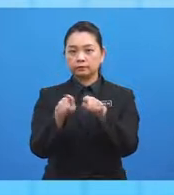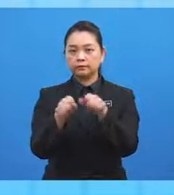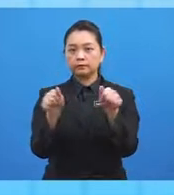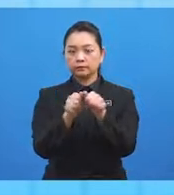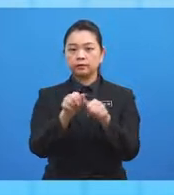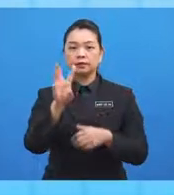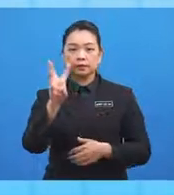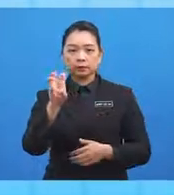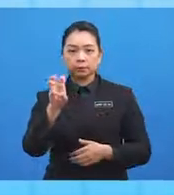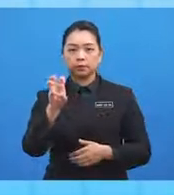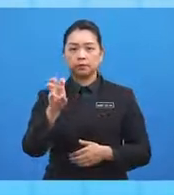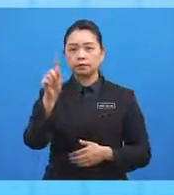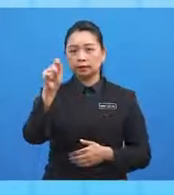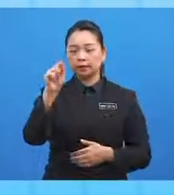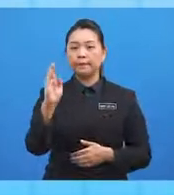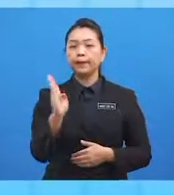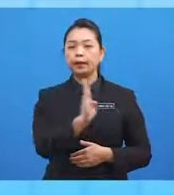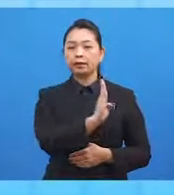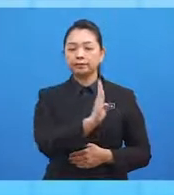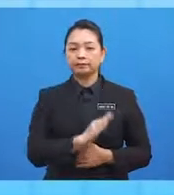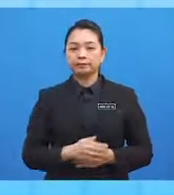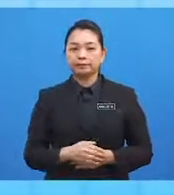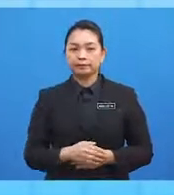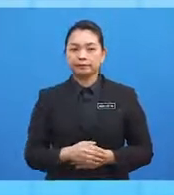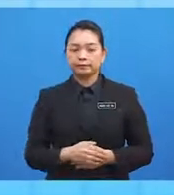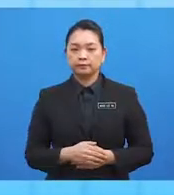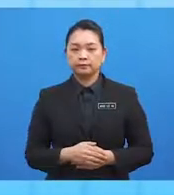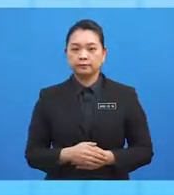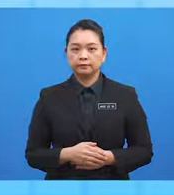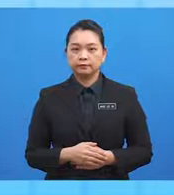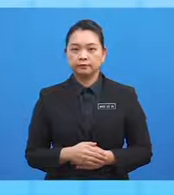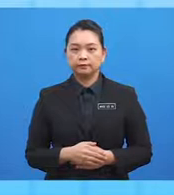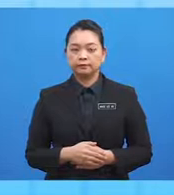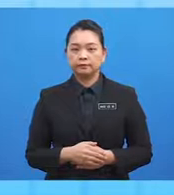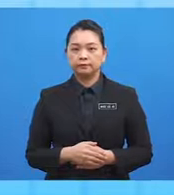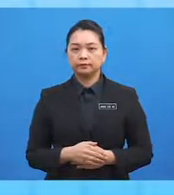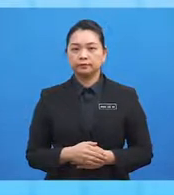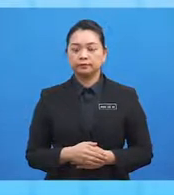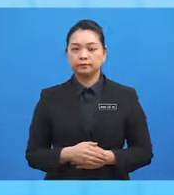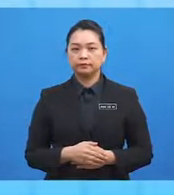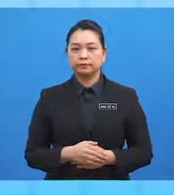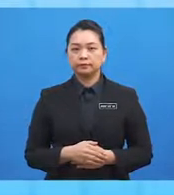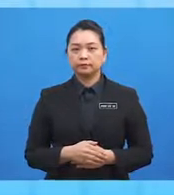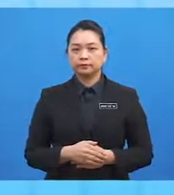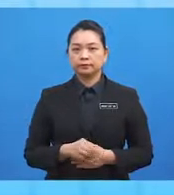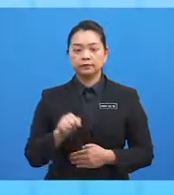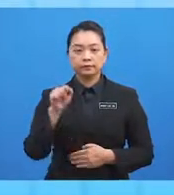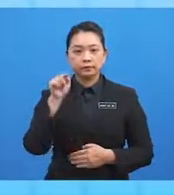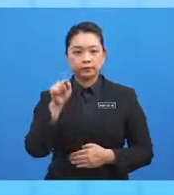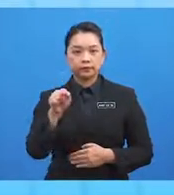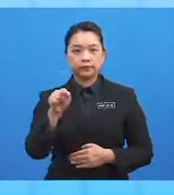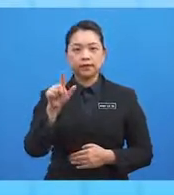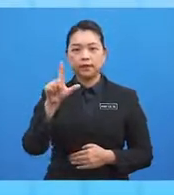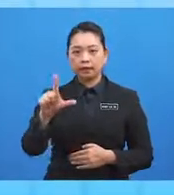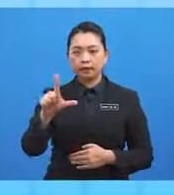60 darjah barat. Yang terakhir D, titik L dan titik K